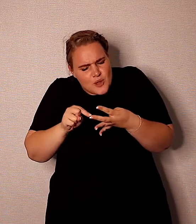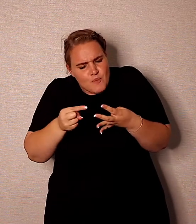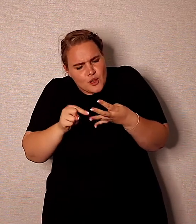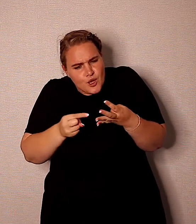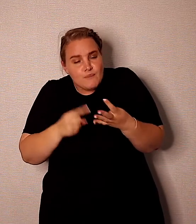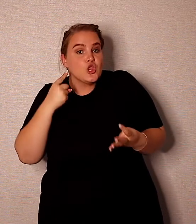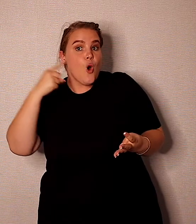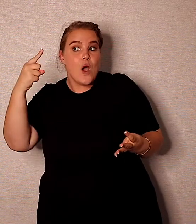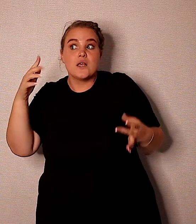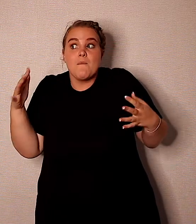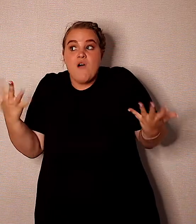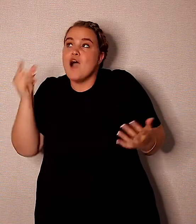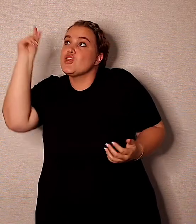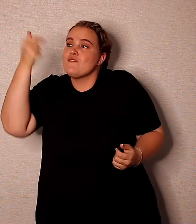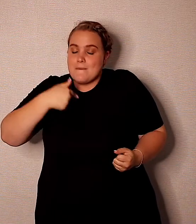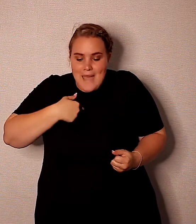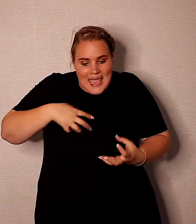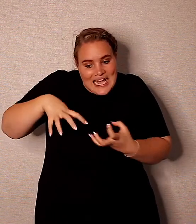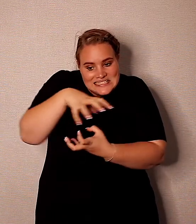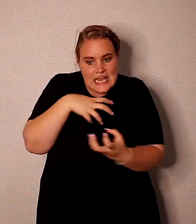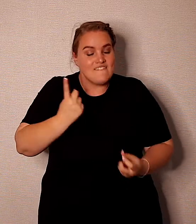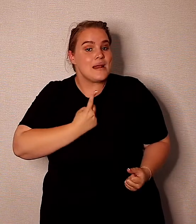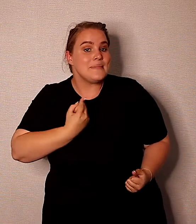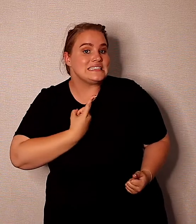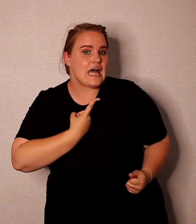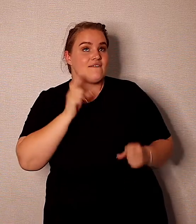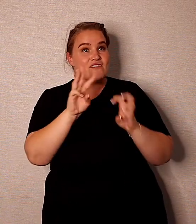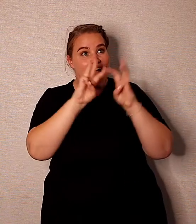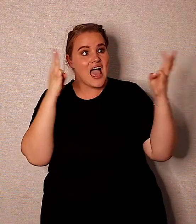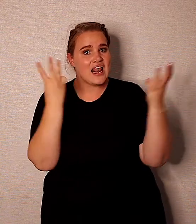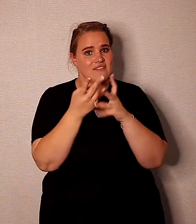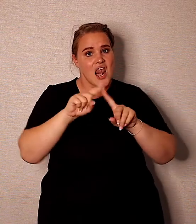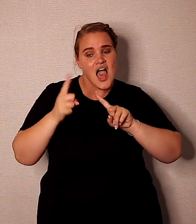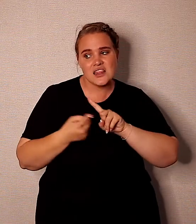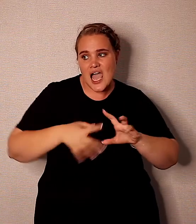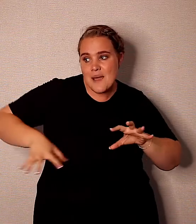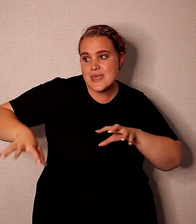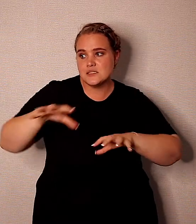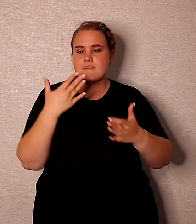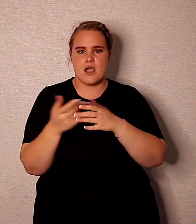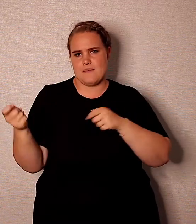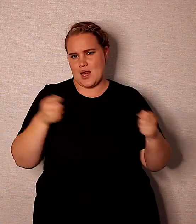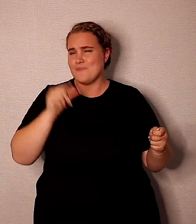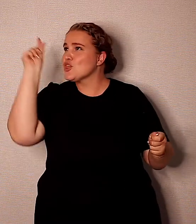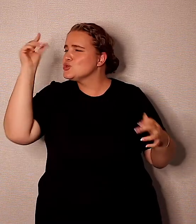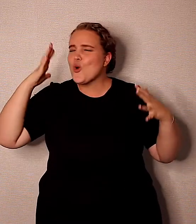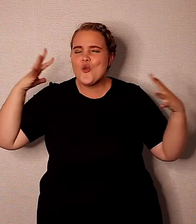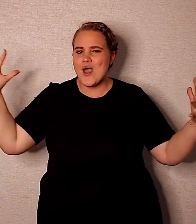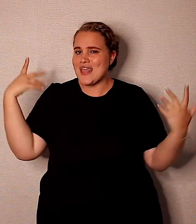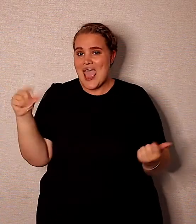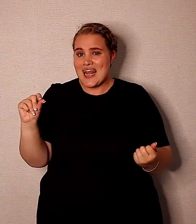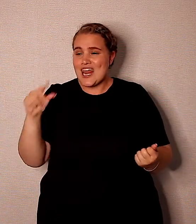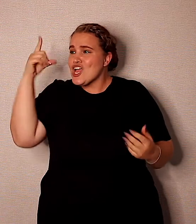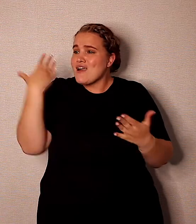detail, gehoorzaam wees, wat redding vir my gesin, vir myself, vir die wereld, vir die land, vir die gemeenskap bring. Jy is groot